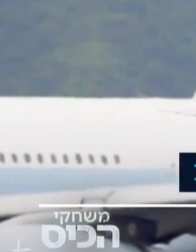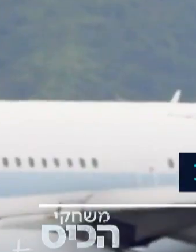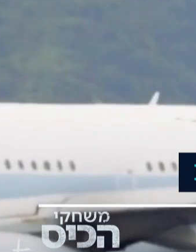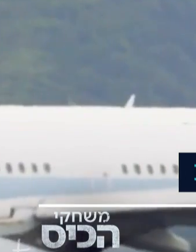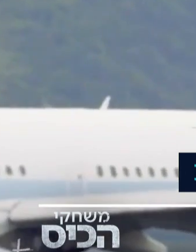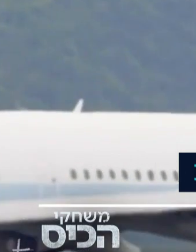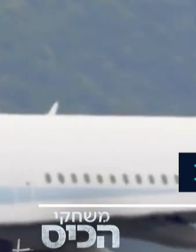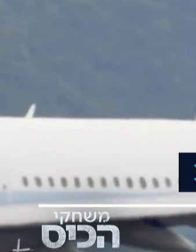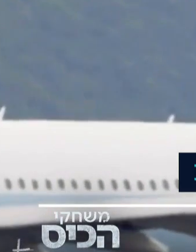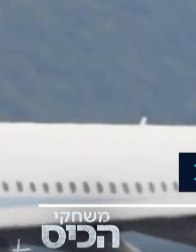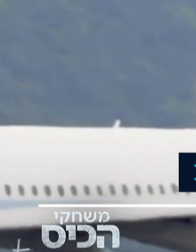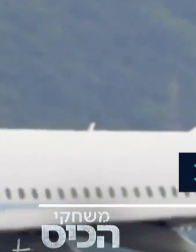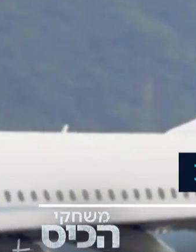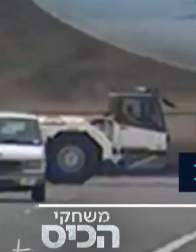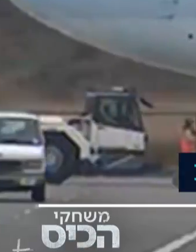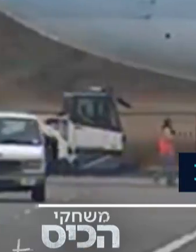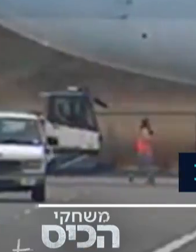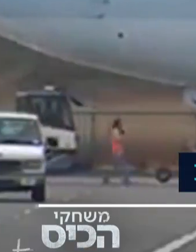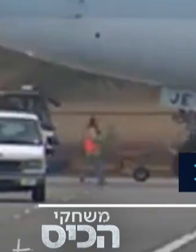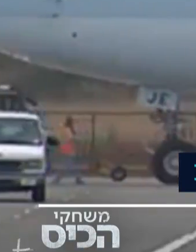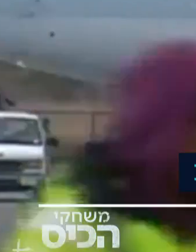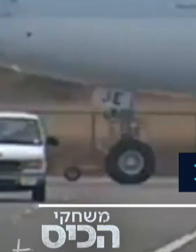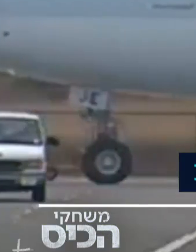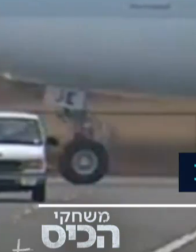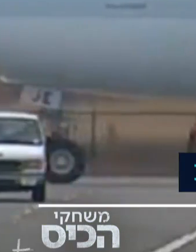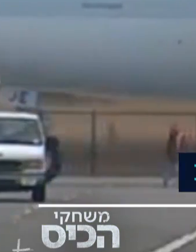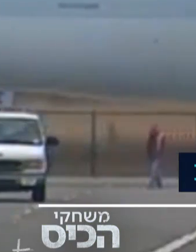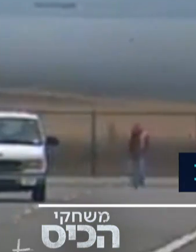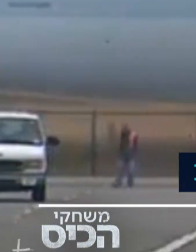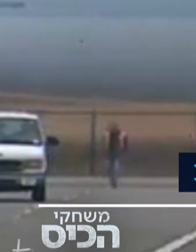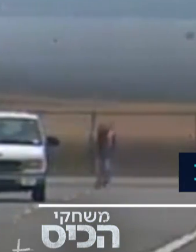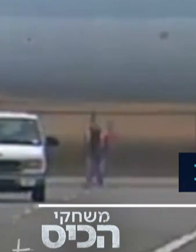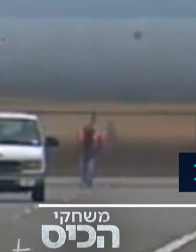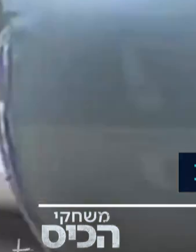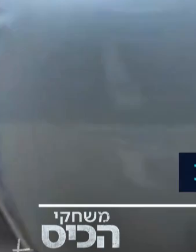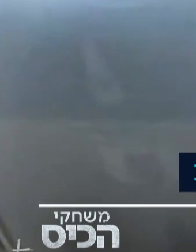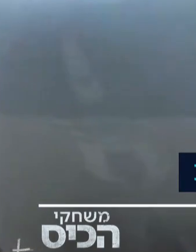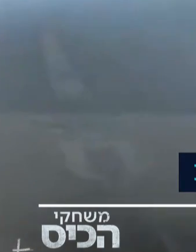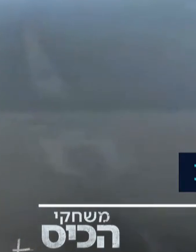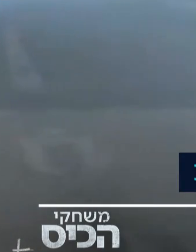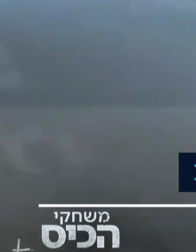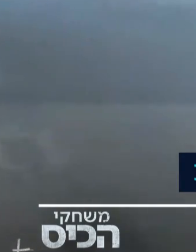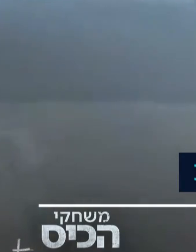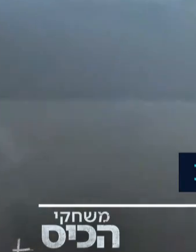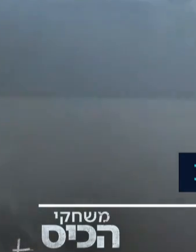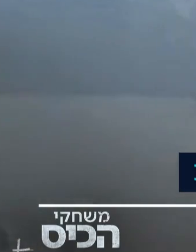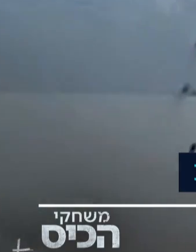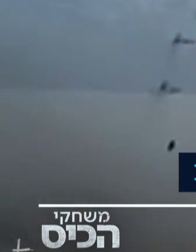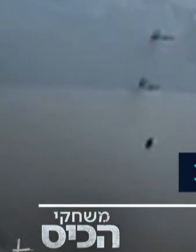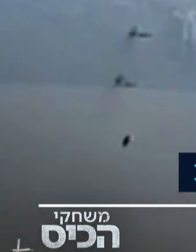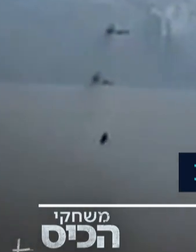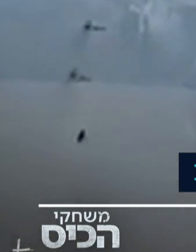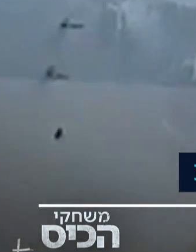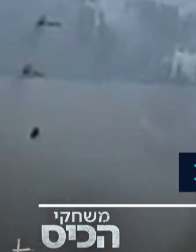פסיפיק דיווחה הלילה על תוכנית קיצוצים נרחבת בחברה בעקבות ההפסדים שספגה במשבר הקורונה. החברה צפויה לקצץ 8